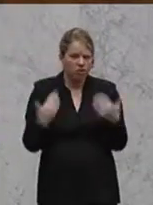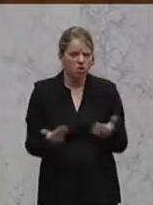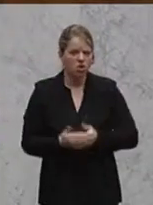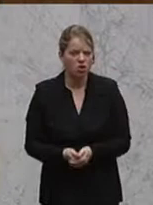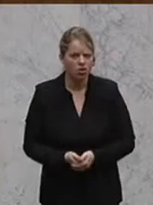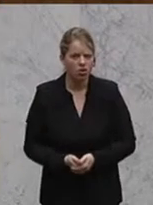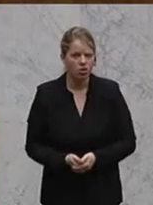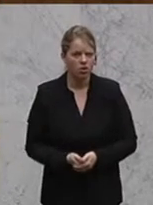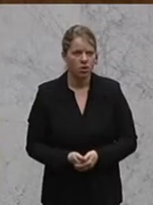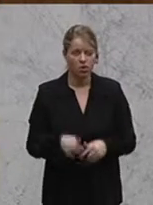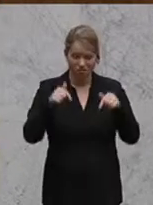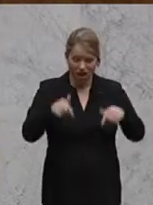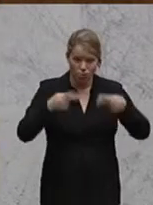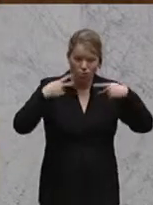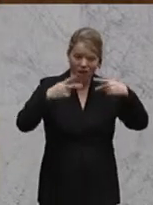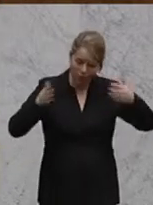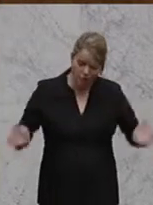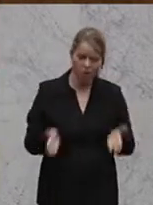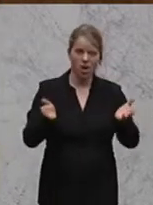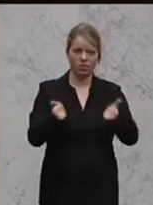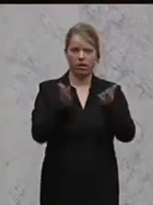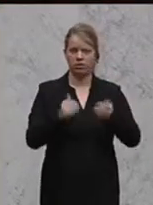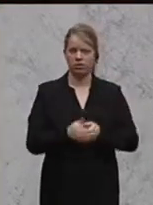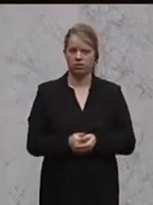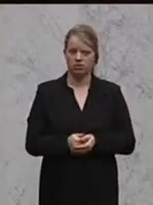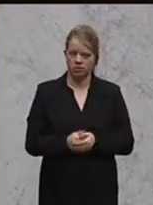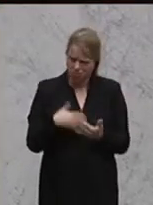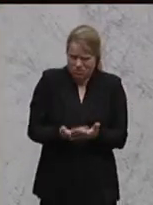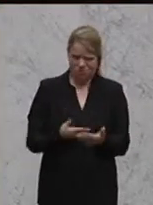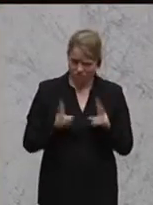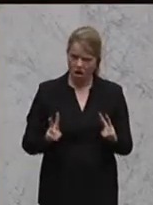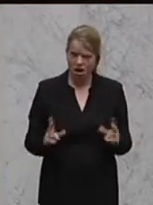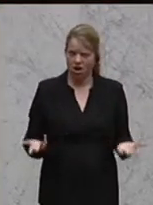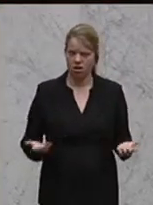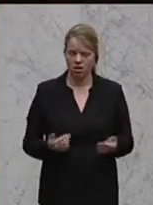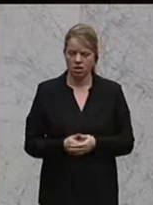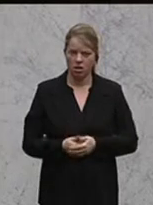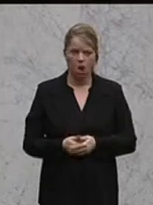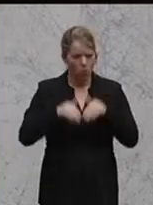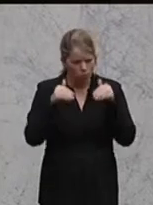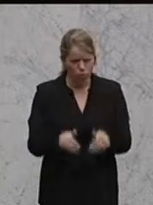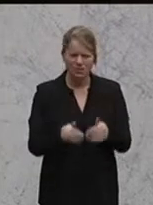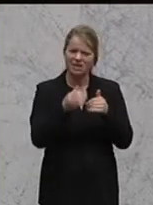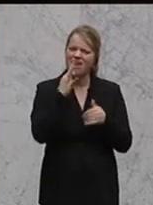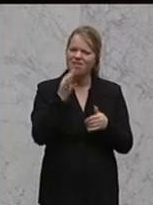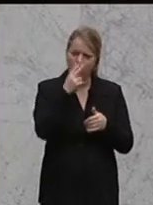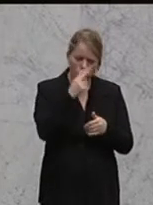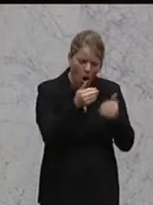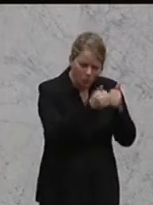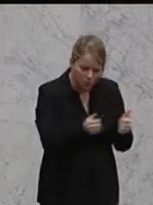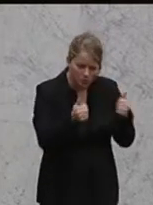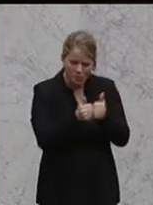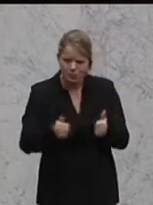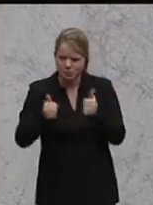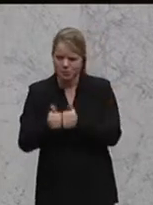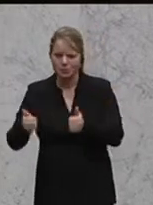weiter befördert. Es ist so. Und das muss man auseinander glauben. Das müssen